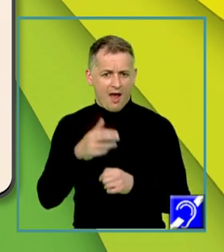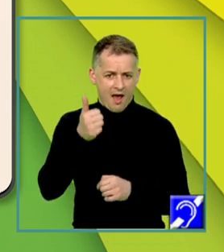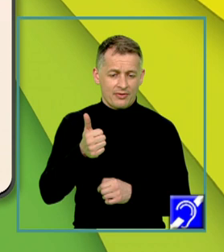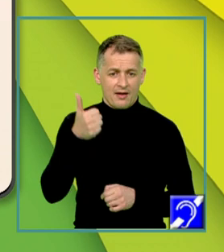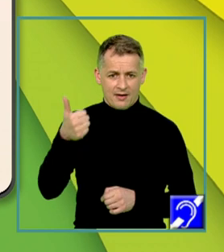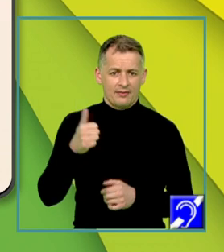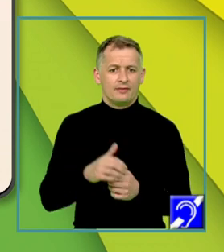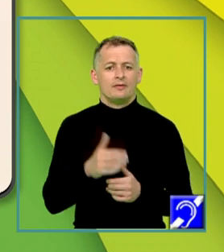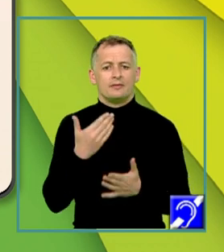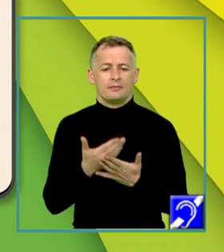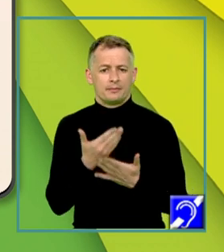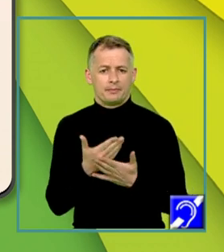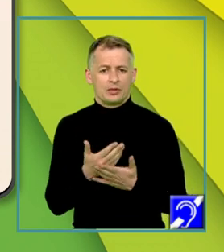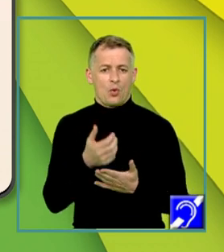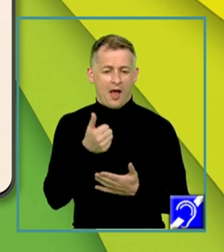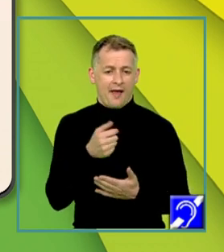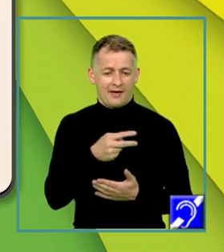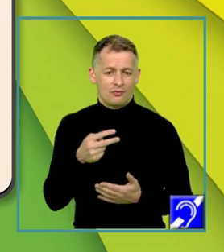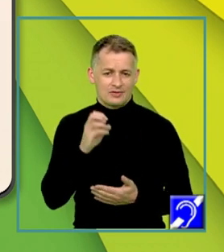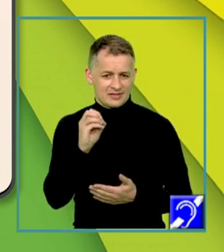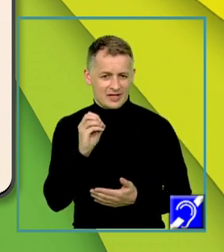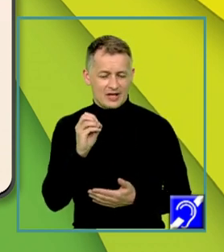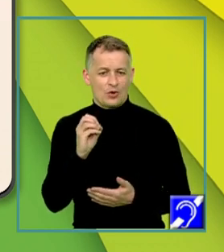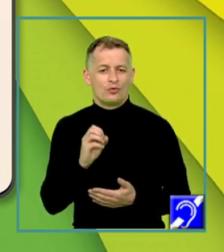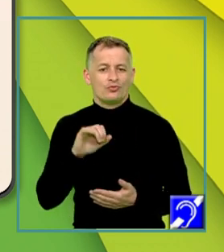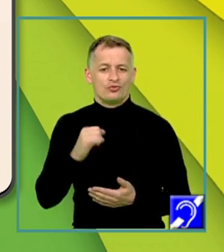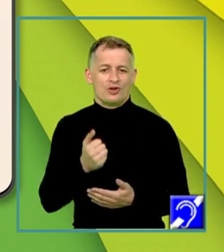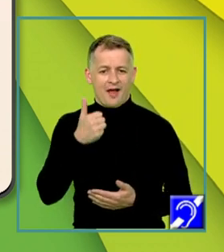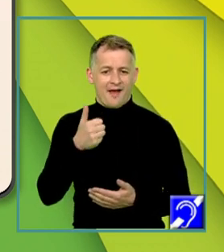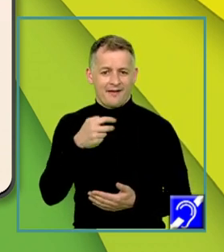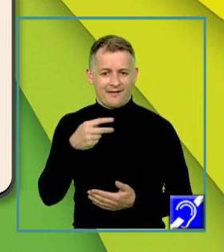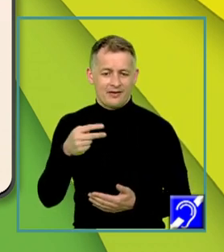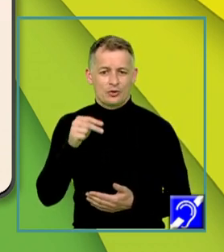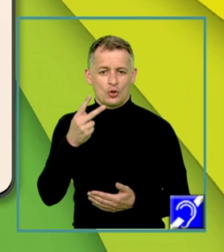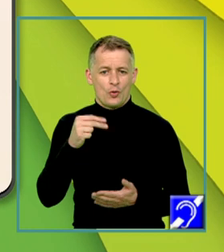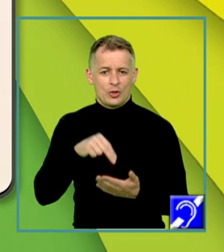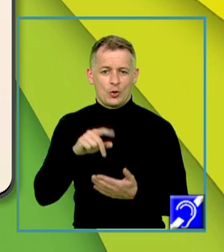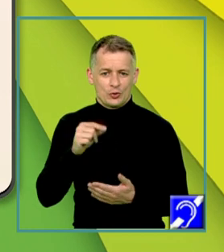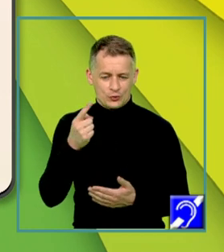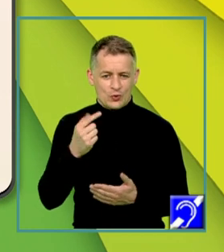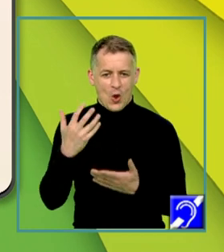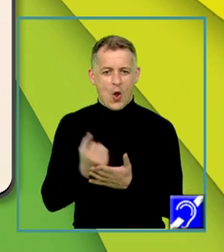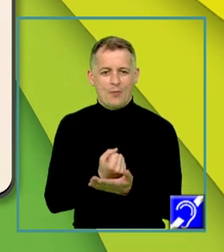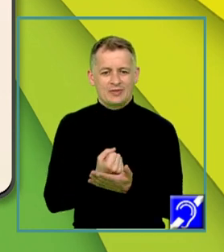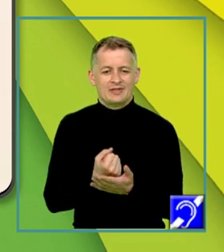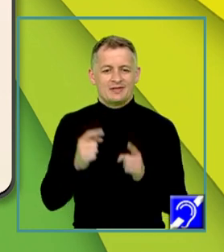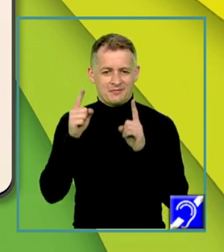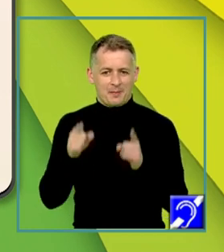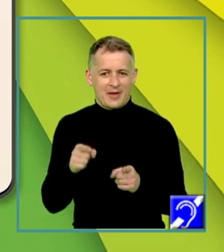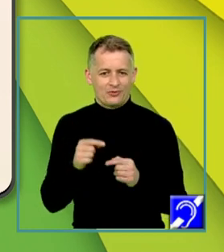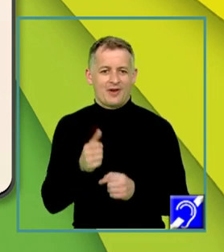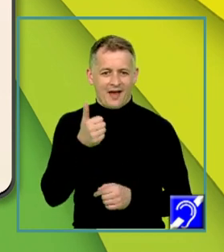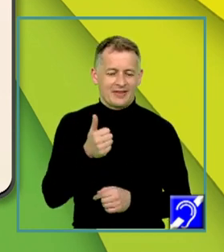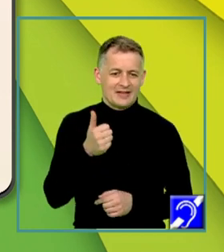pentru A egal cu 0 și A egal cu 2021, obținem matricele A de